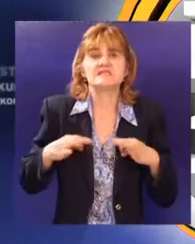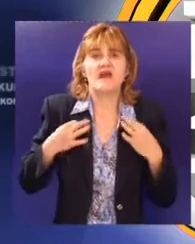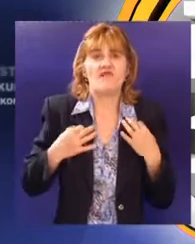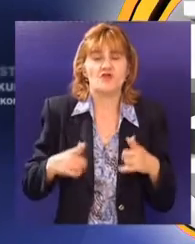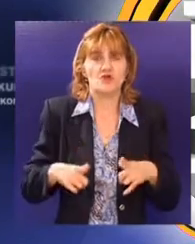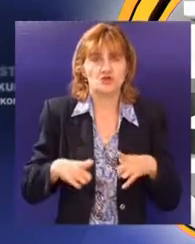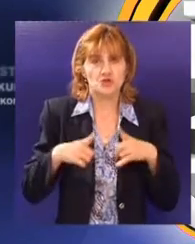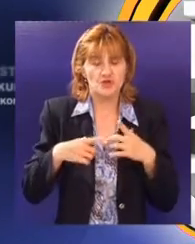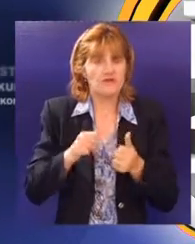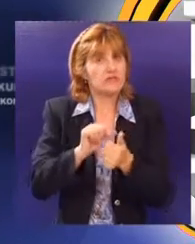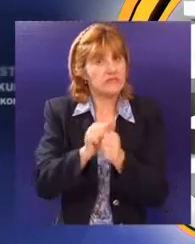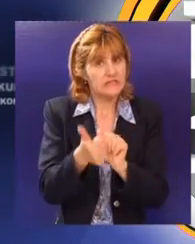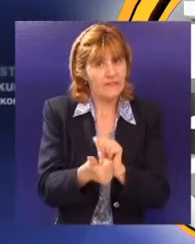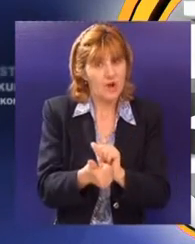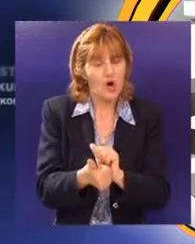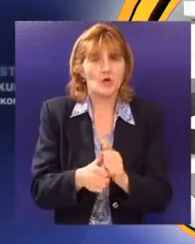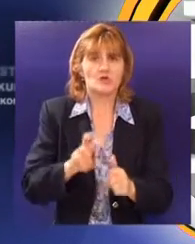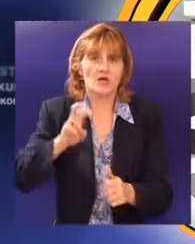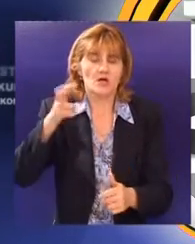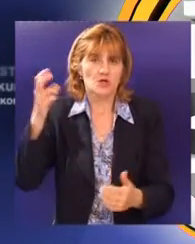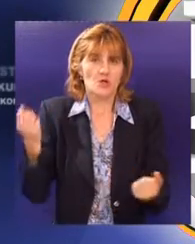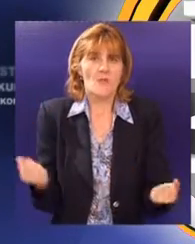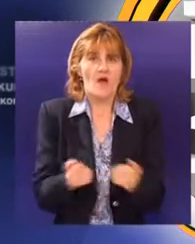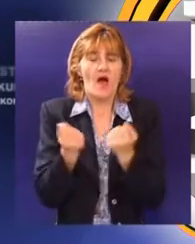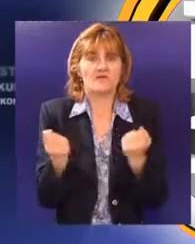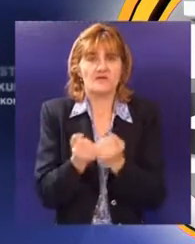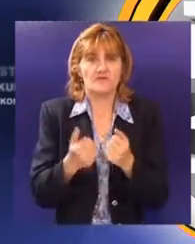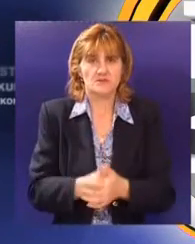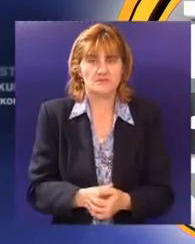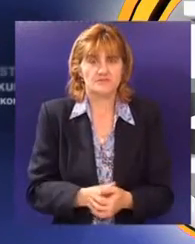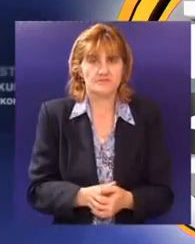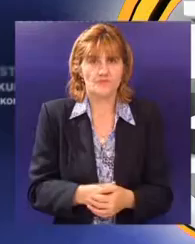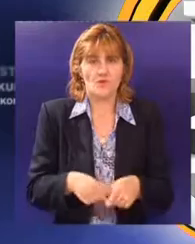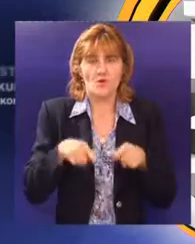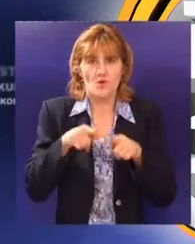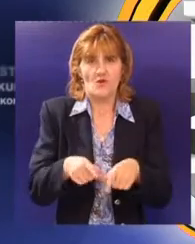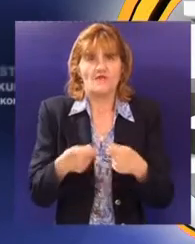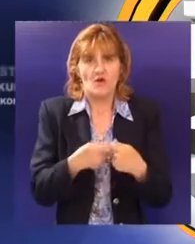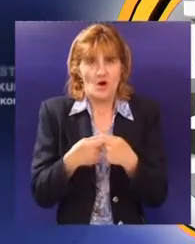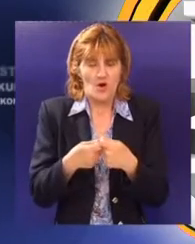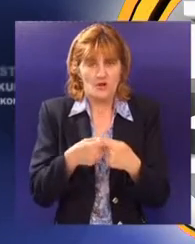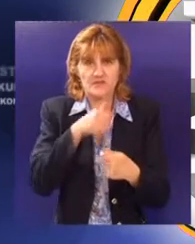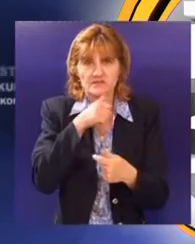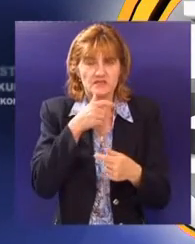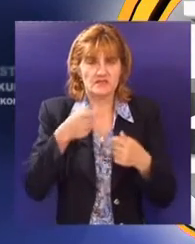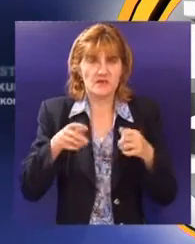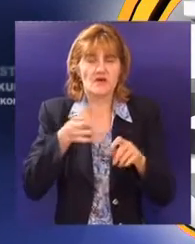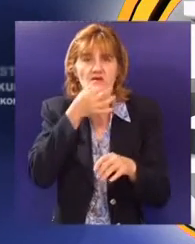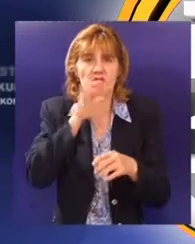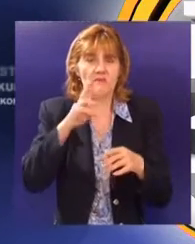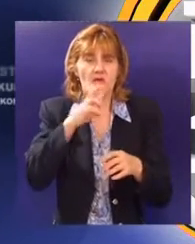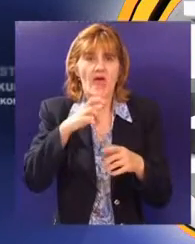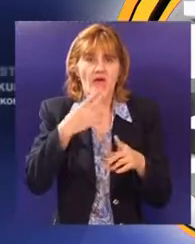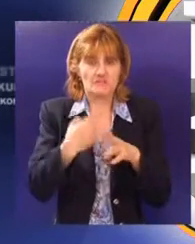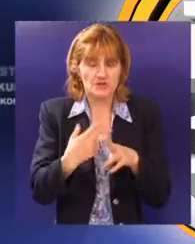umesto toga da se bave sa sportom i sa drugim aktivnostima. Organizatori manifestacije su fondacije SPECTO Komisije